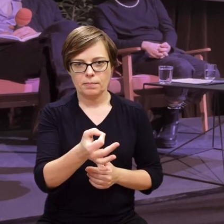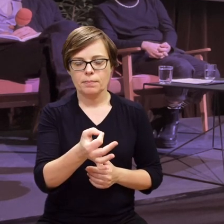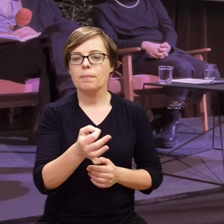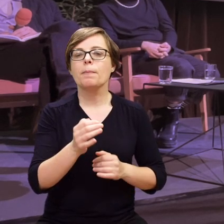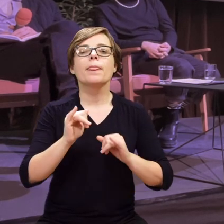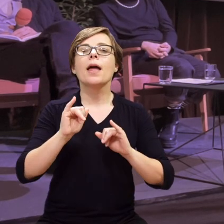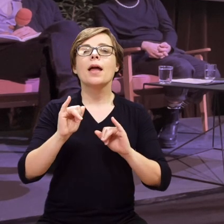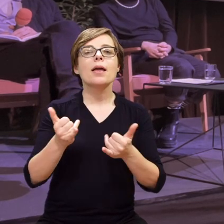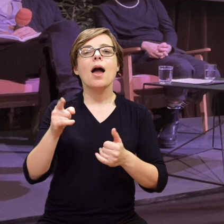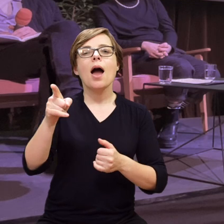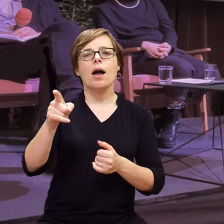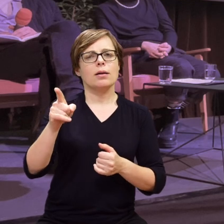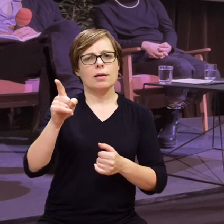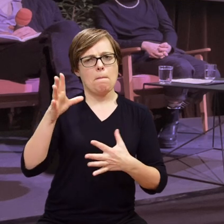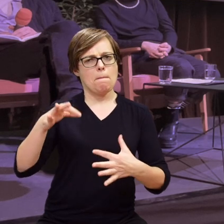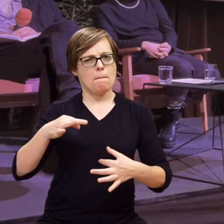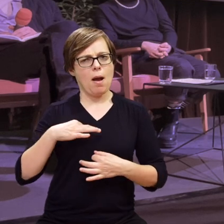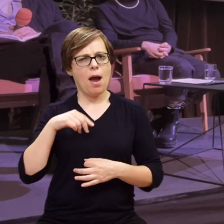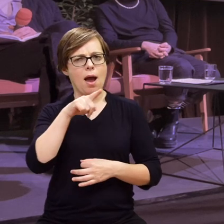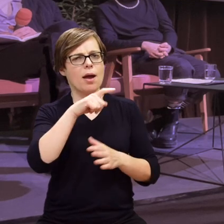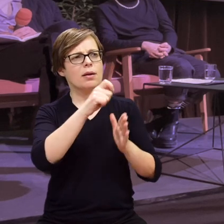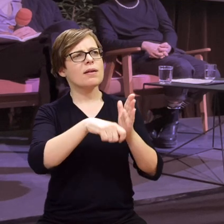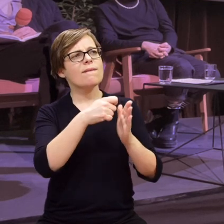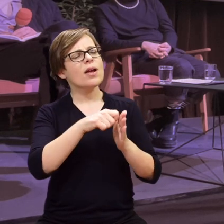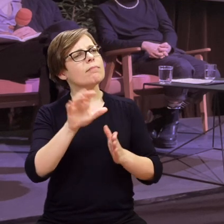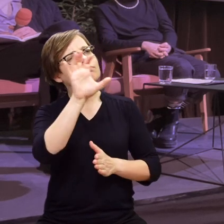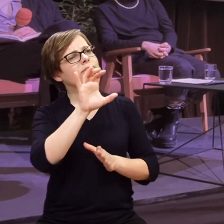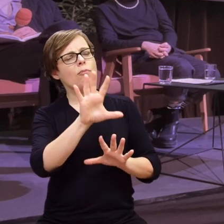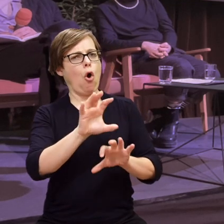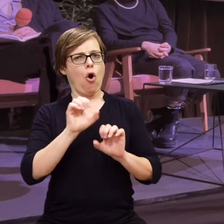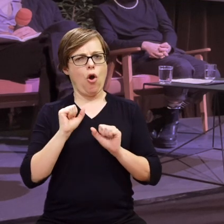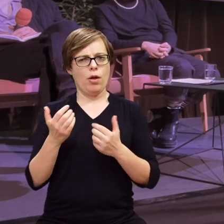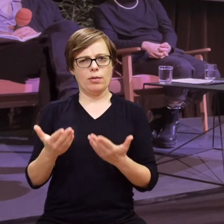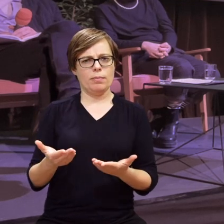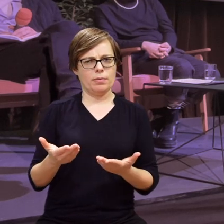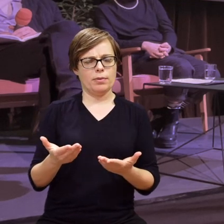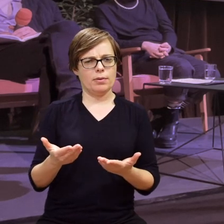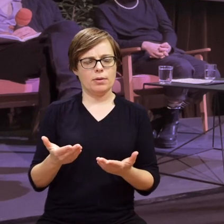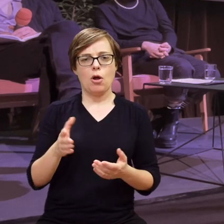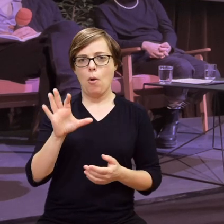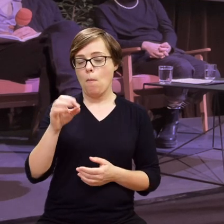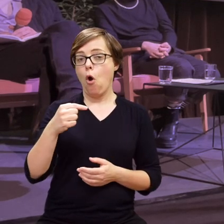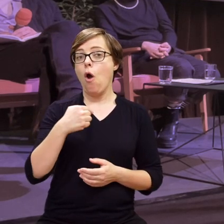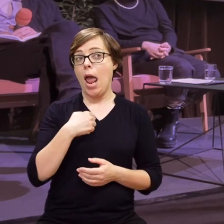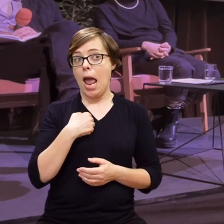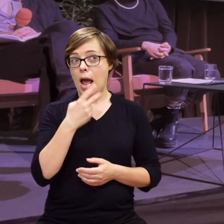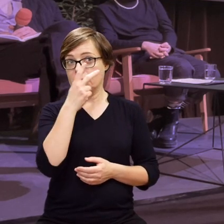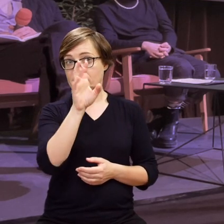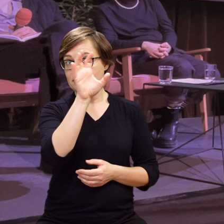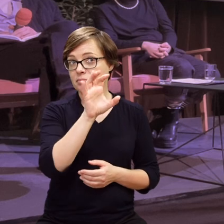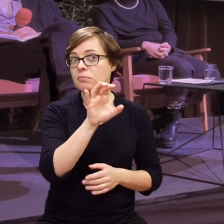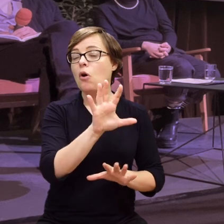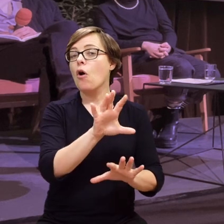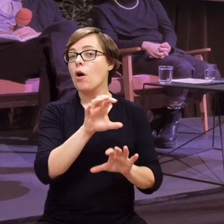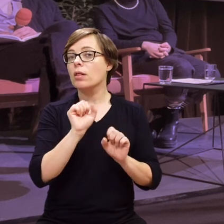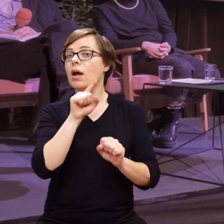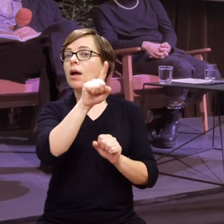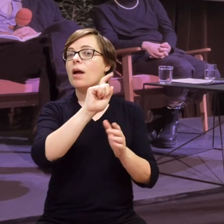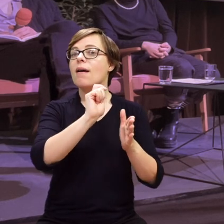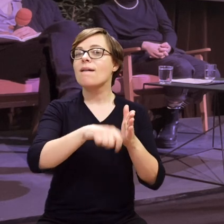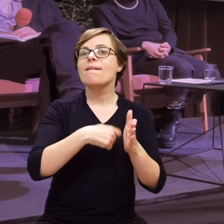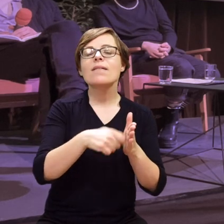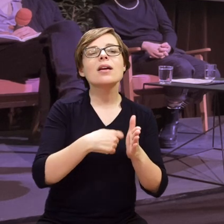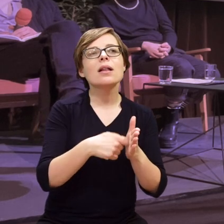Jak Pani ten film odbiera? Bo ja w ten sposób odebrałem, że temu